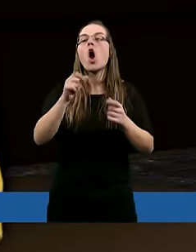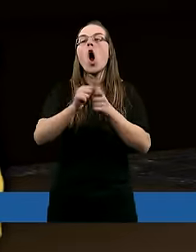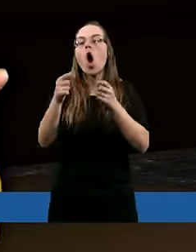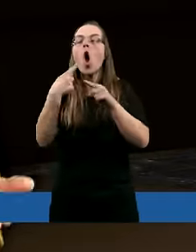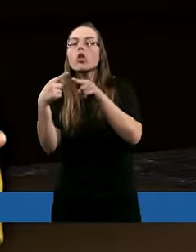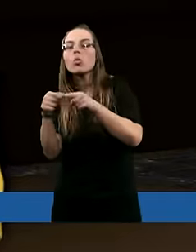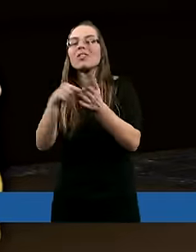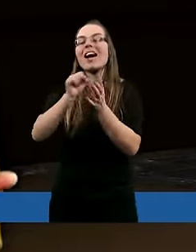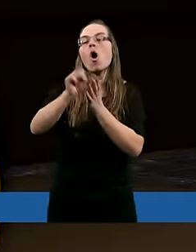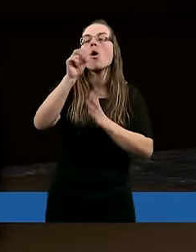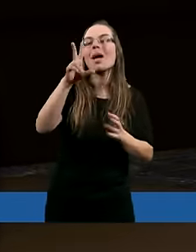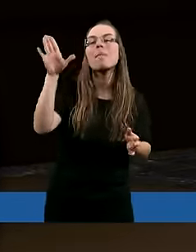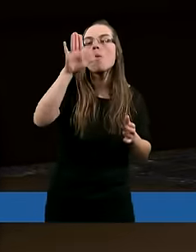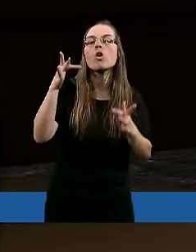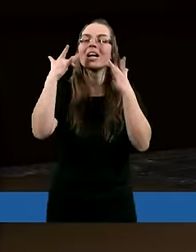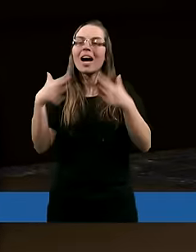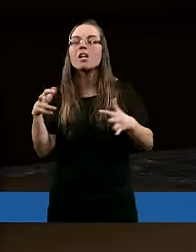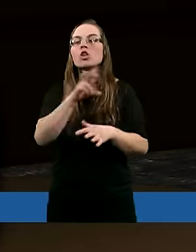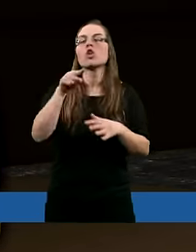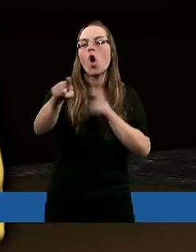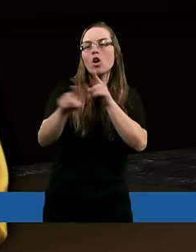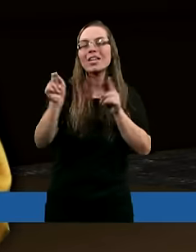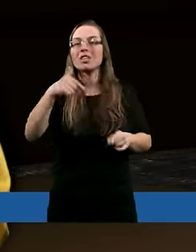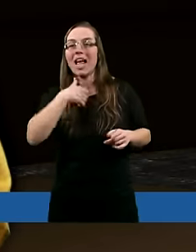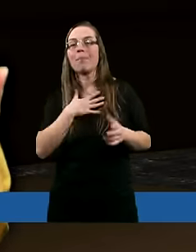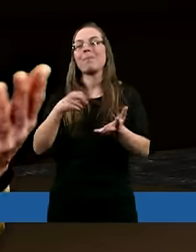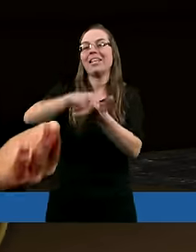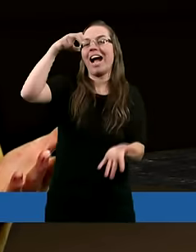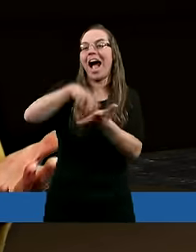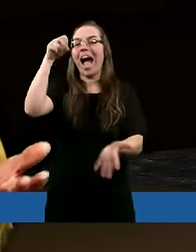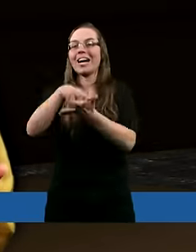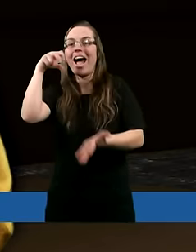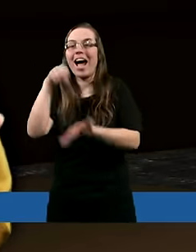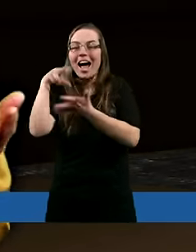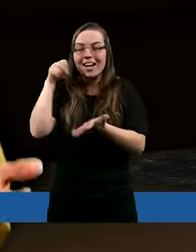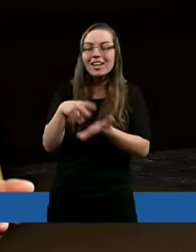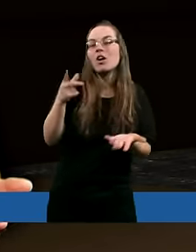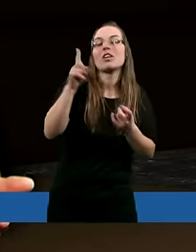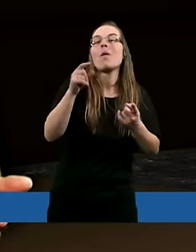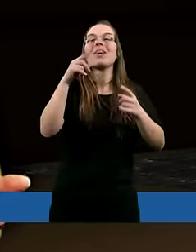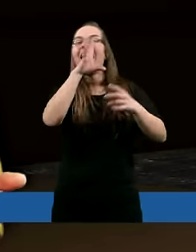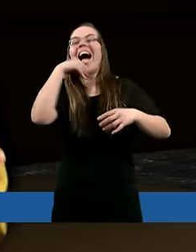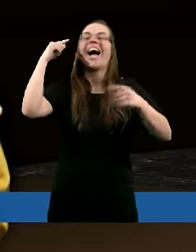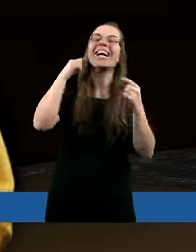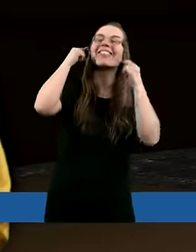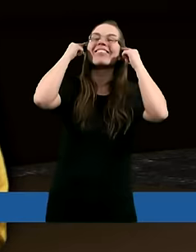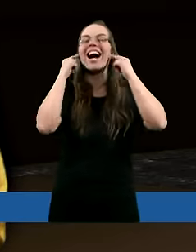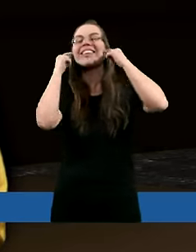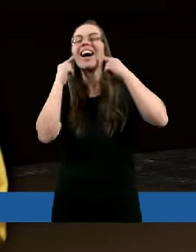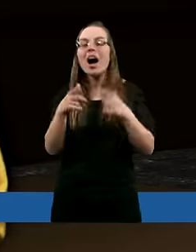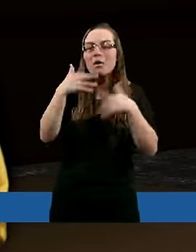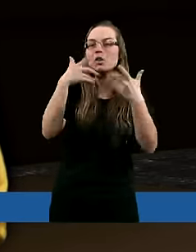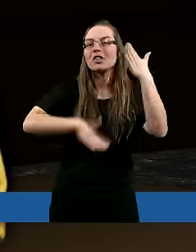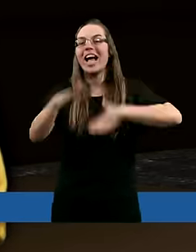Rozróżnić właśnie od tej takiej Bożej radości. Czy to oznacza, że ja mam skakać, nie wiem, uśmiechać się wiecznie od ucha do ucha, czy o co chodzi z tą